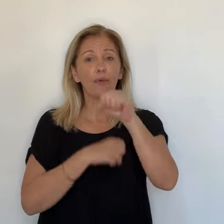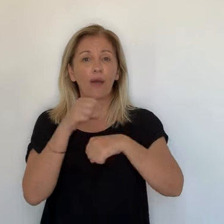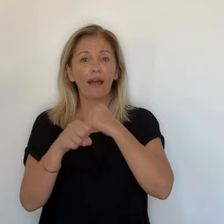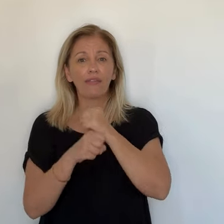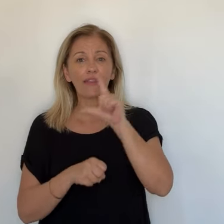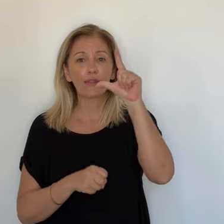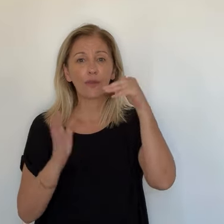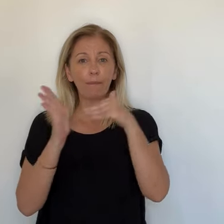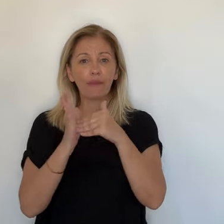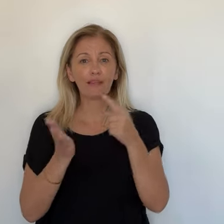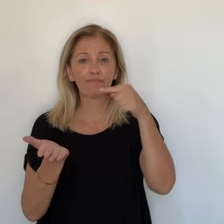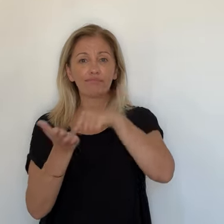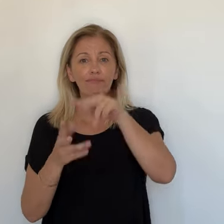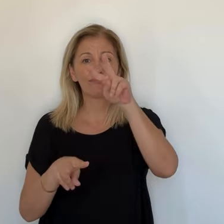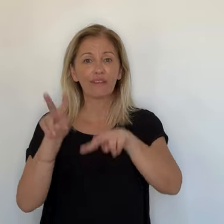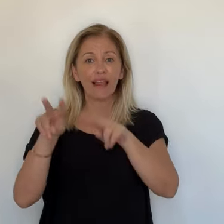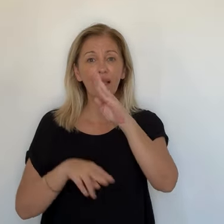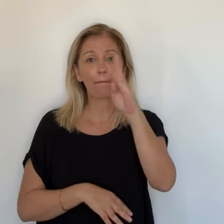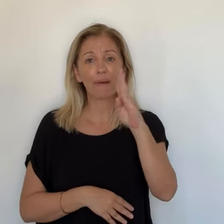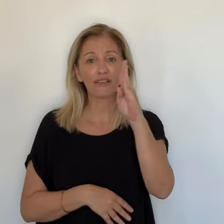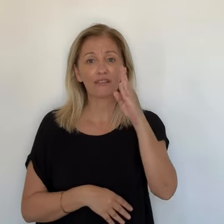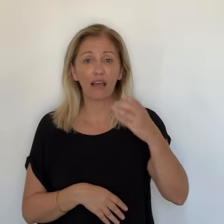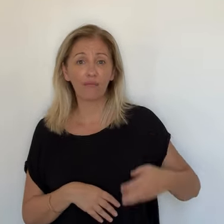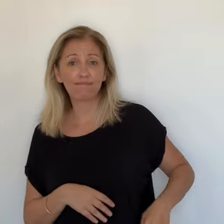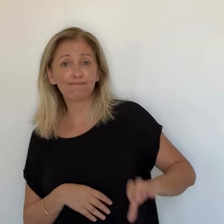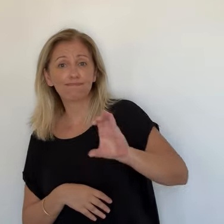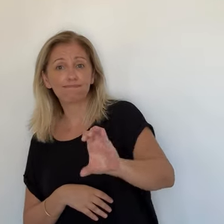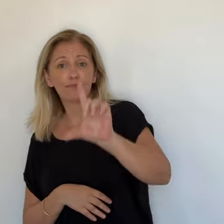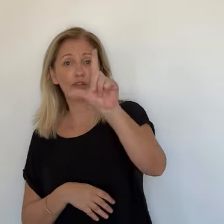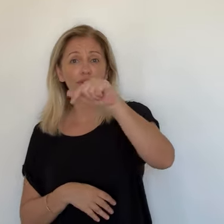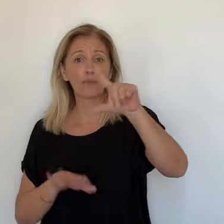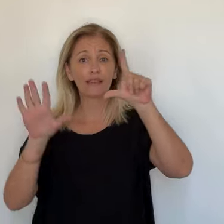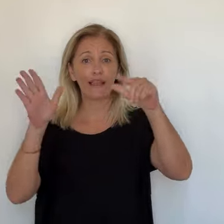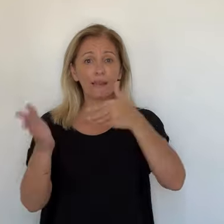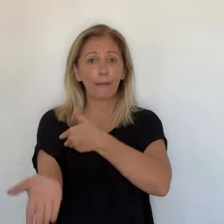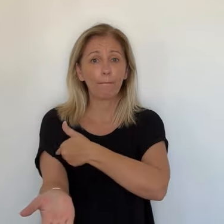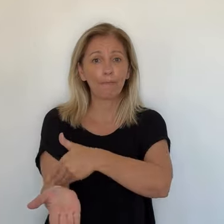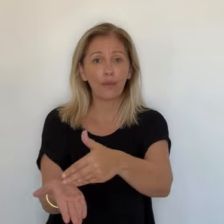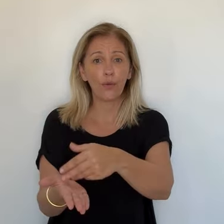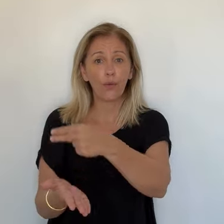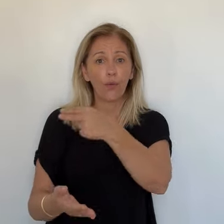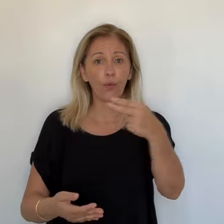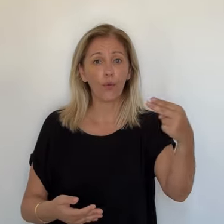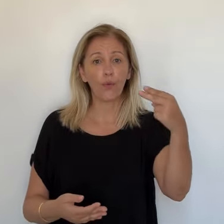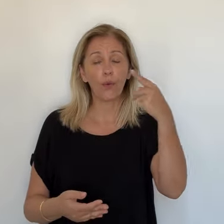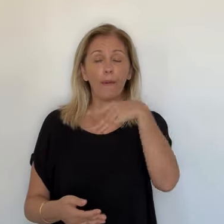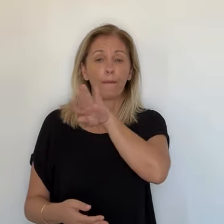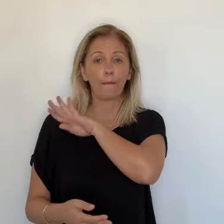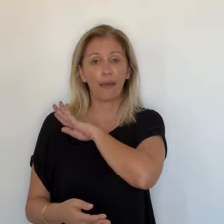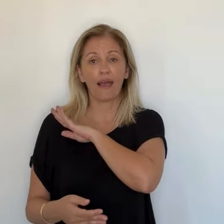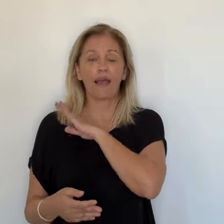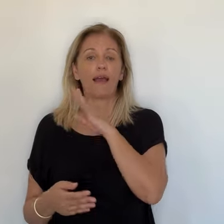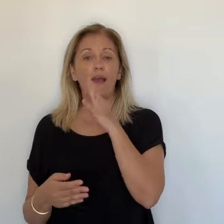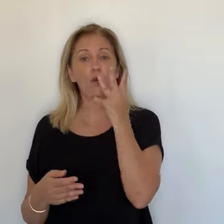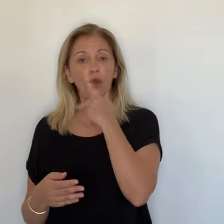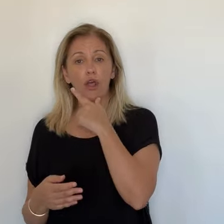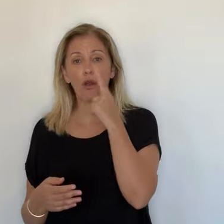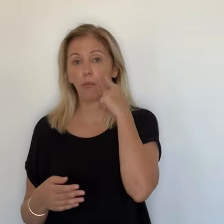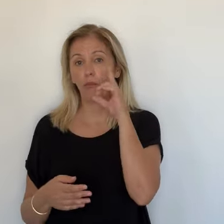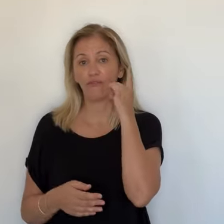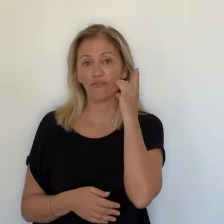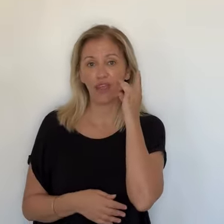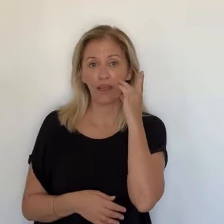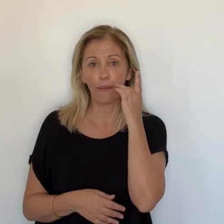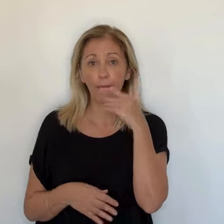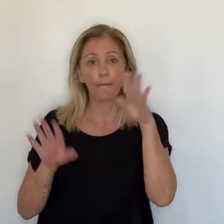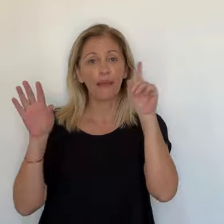C'était au début des années 2000. La barquette à Prochima avait investi 2,7 pour trier les débris de verre selon leurs couleurs. Les apports